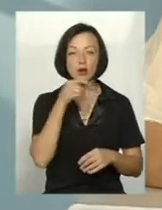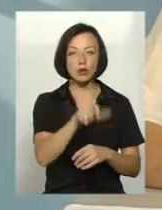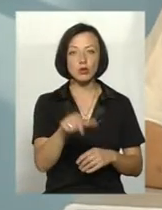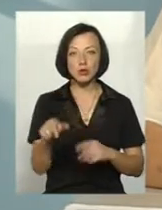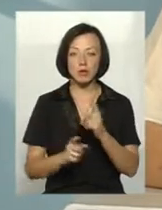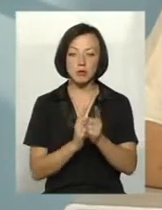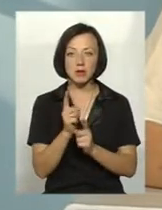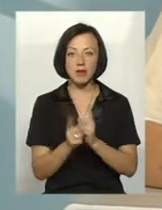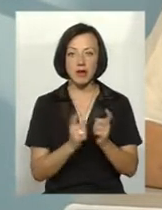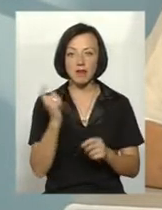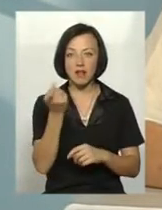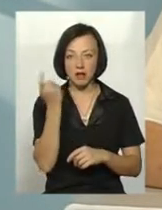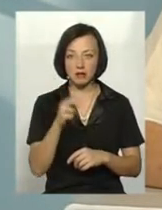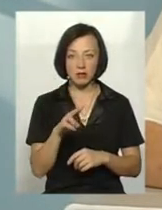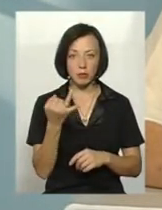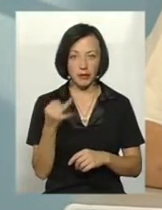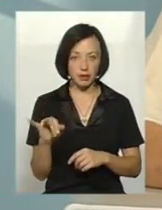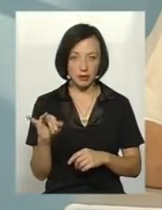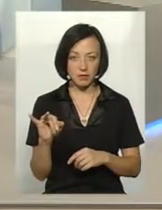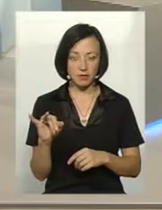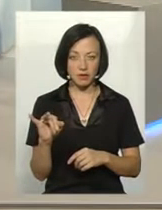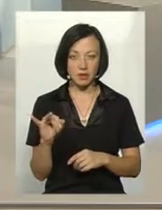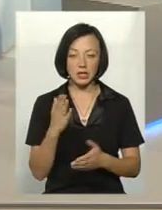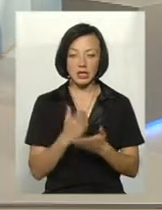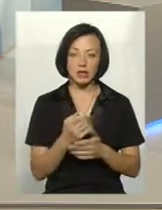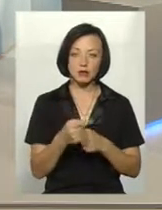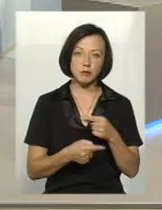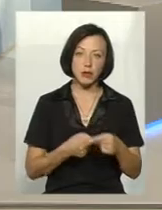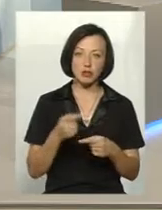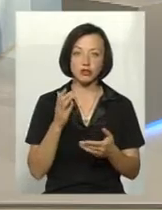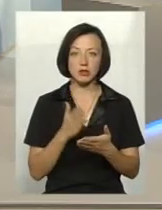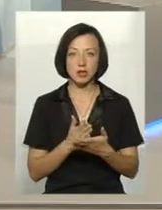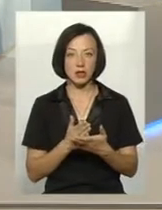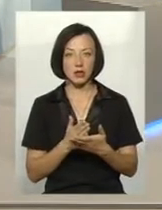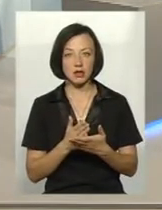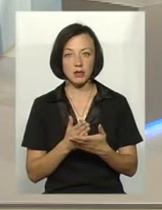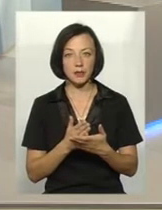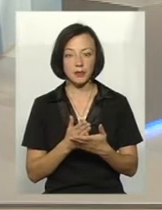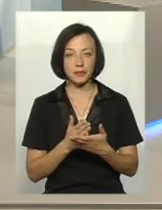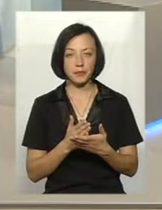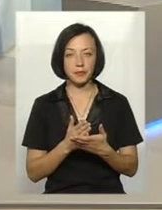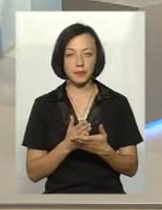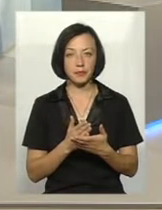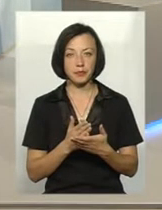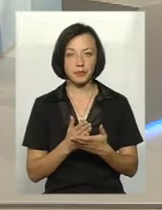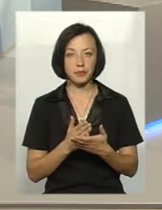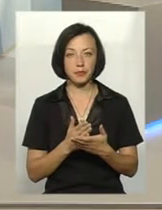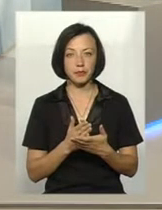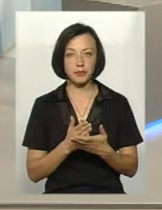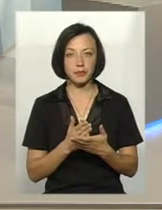міняє власників паїв. Тобто є спадщина, є такі, що